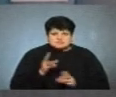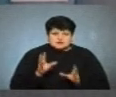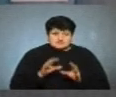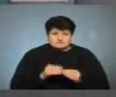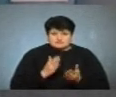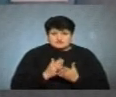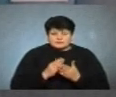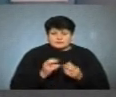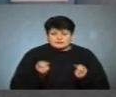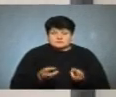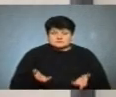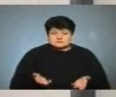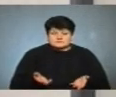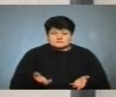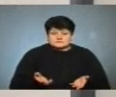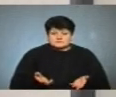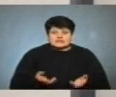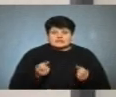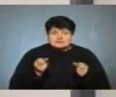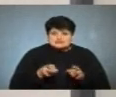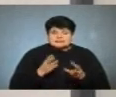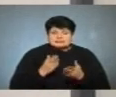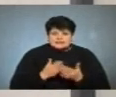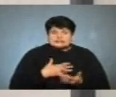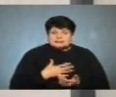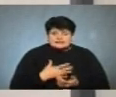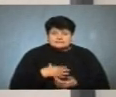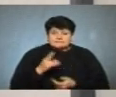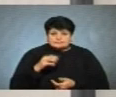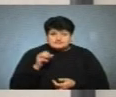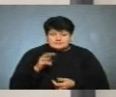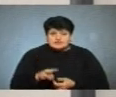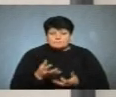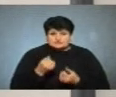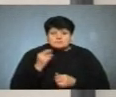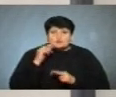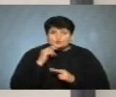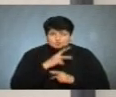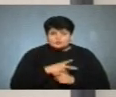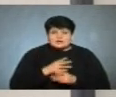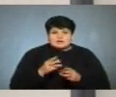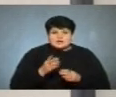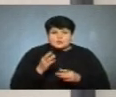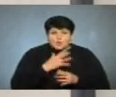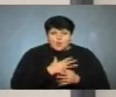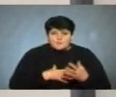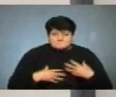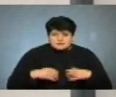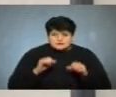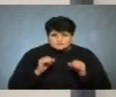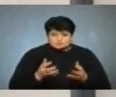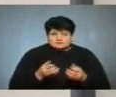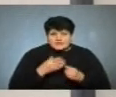Є, звичайно, ризик. І постраждати? Так, є, звичайно, ризик і надихатися диму, отримати отруєння, отримати опіки, отримати